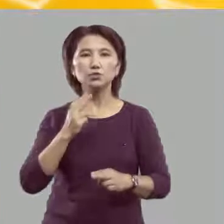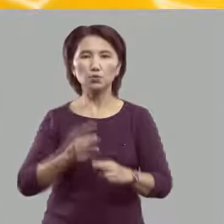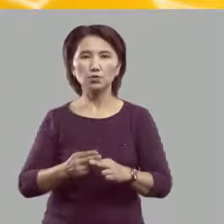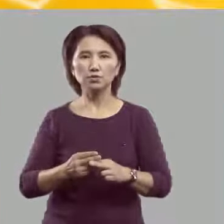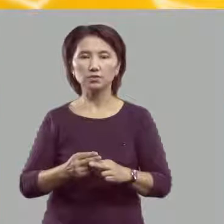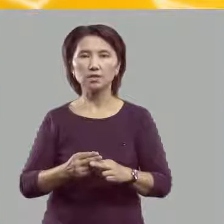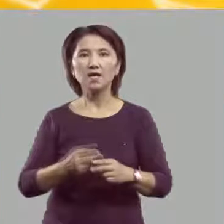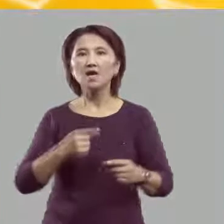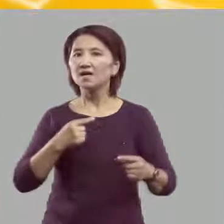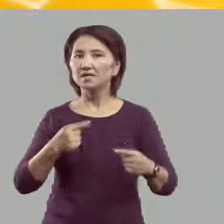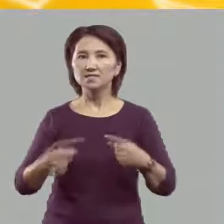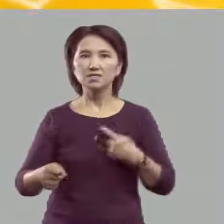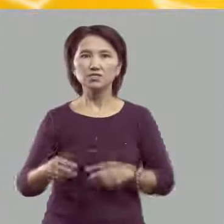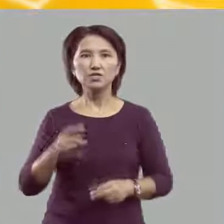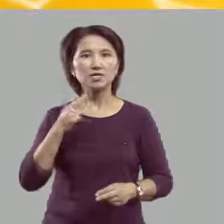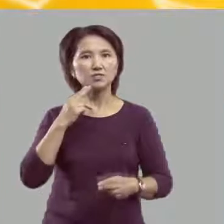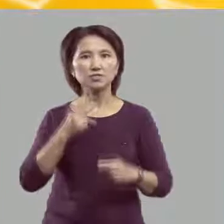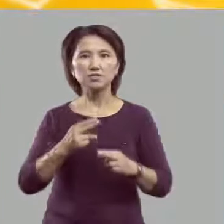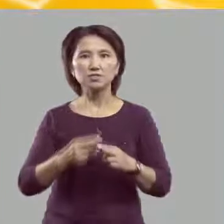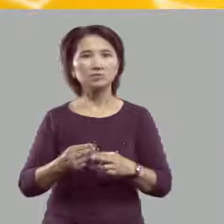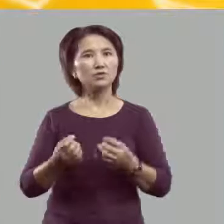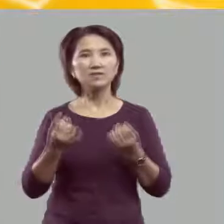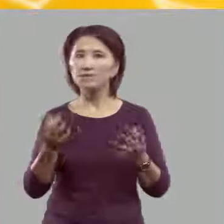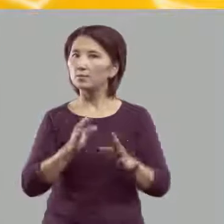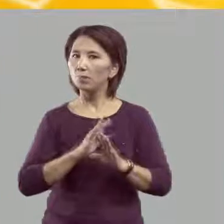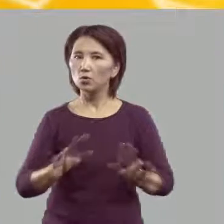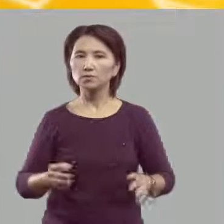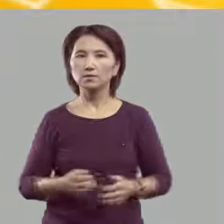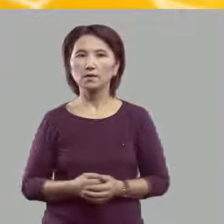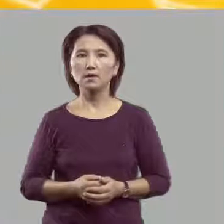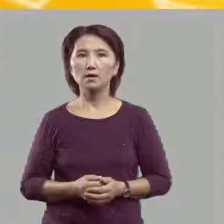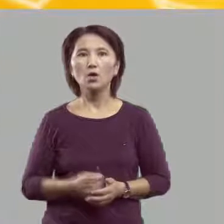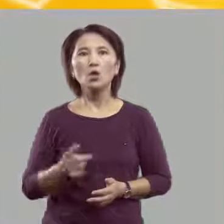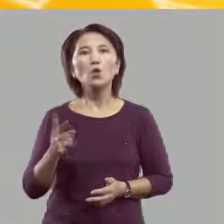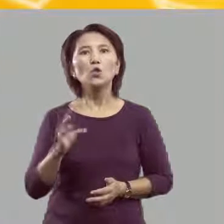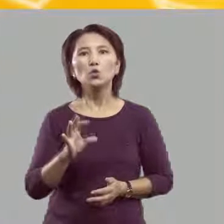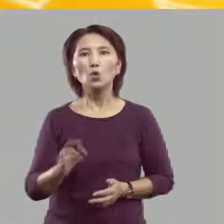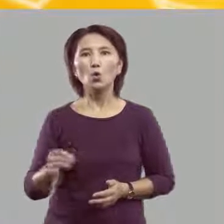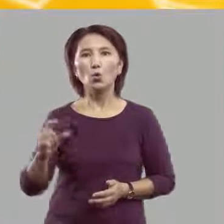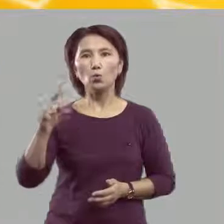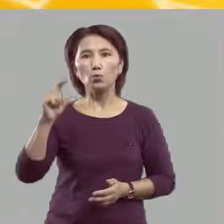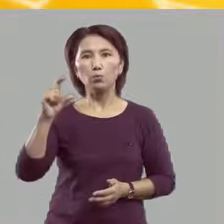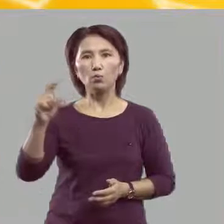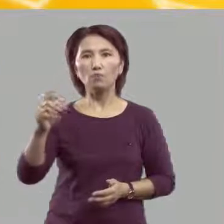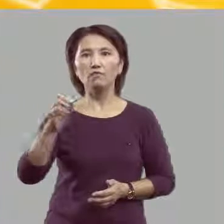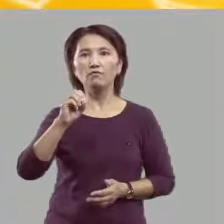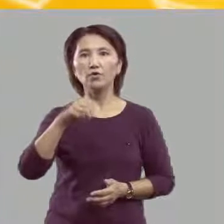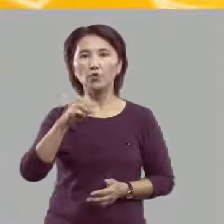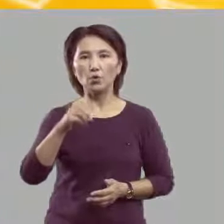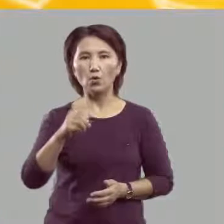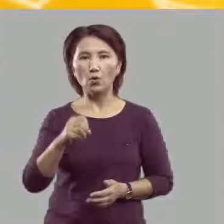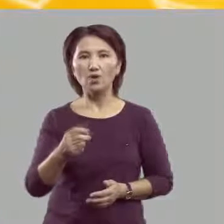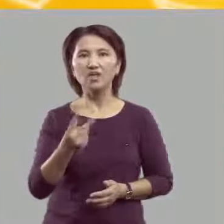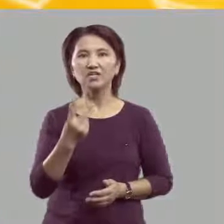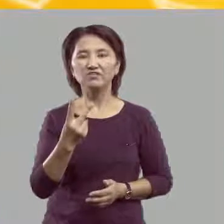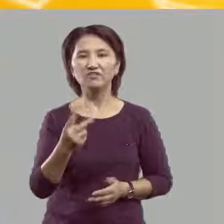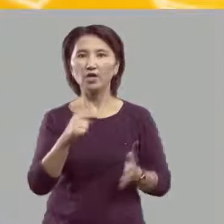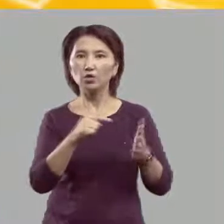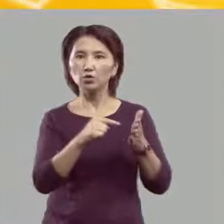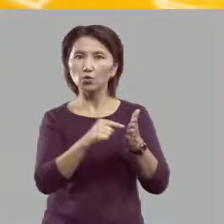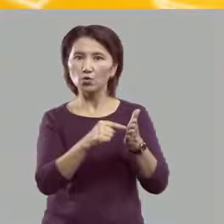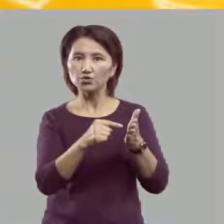Различать сестёр непросто, но у буквы Ё две точки.